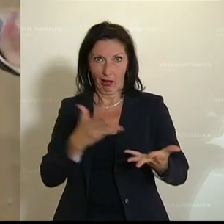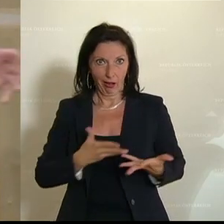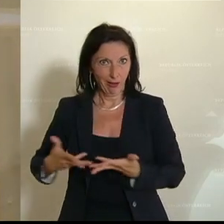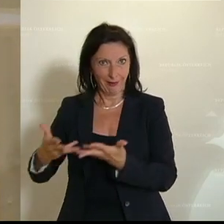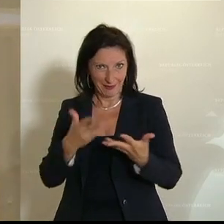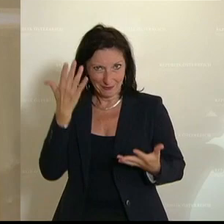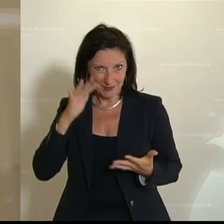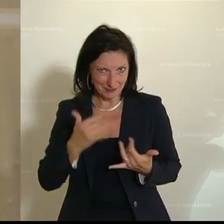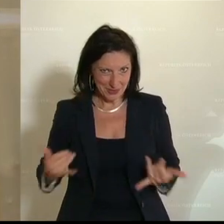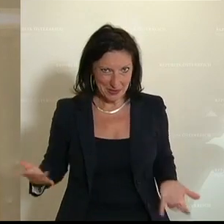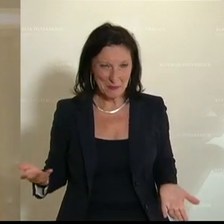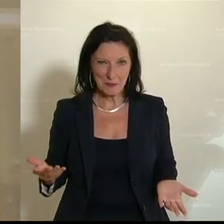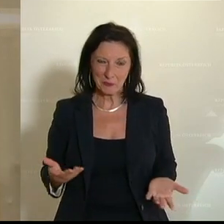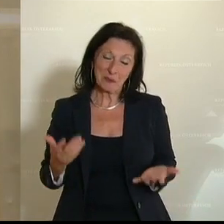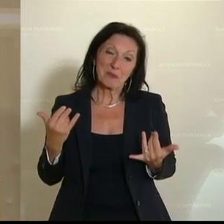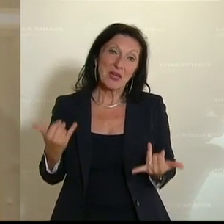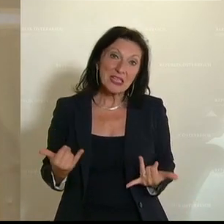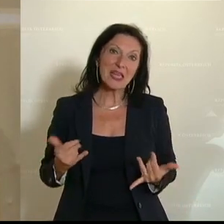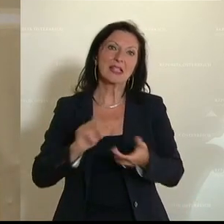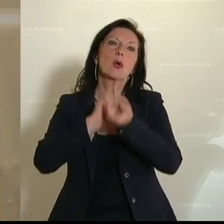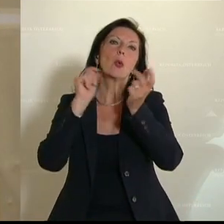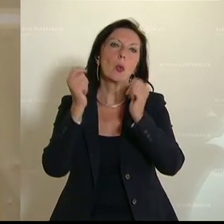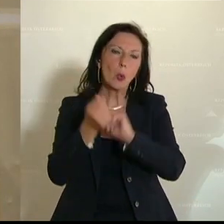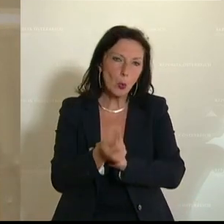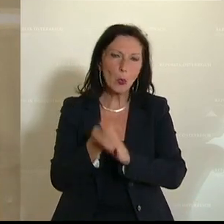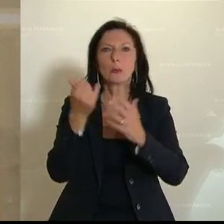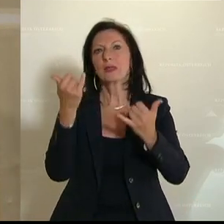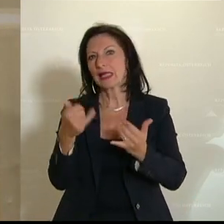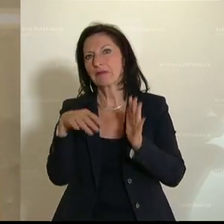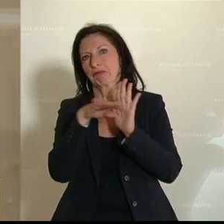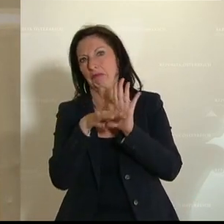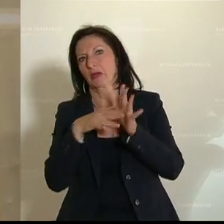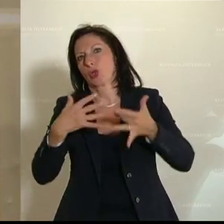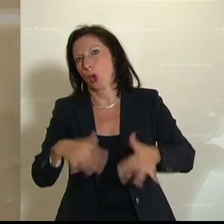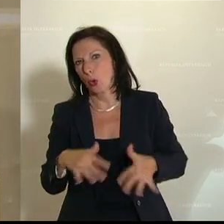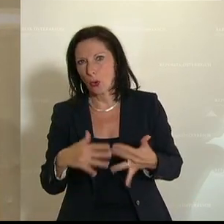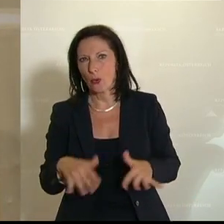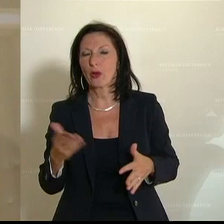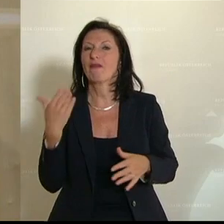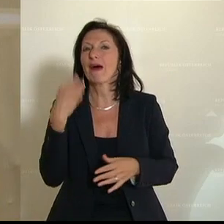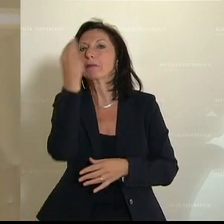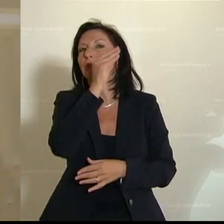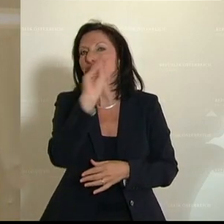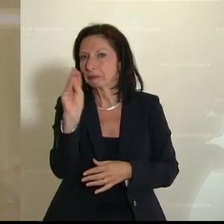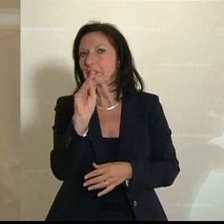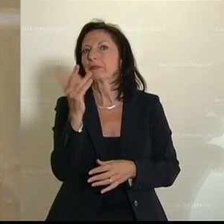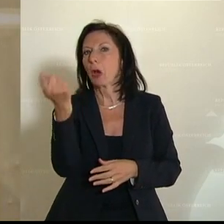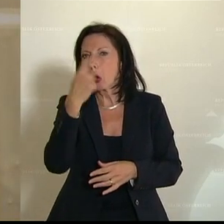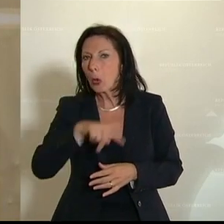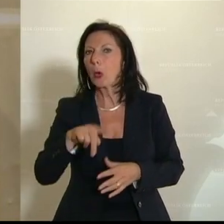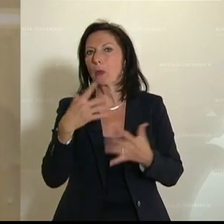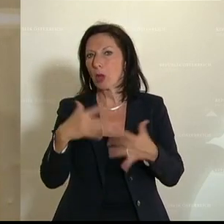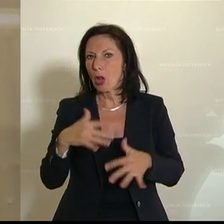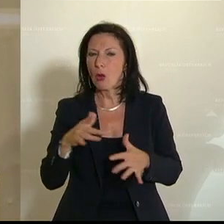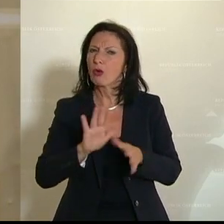Inzwischen haben sich die Ereignisse teilweise überholt. Es sind Lockerungen entsprechend zumindest angekündigt worden im Kunst- und Kulturbereich. Das ist